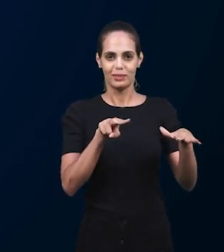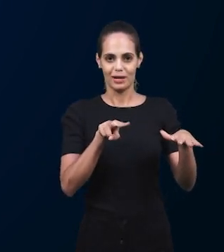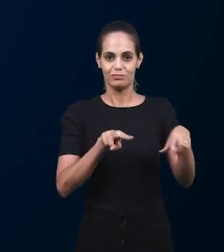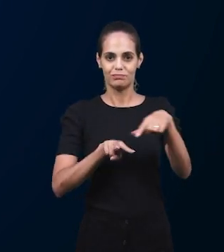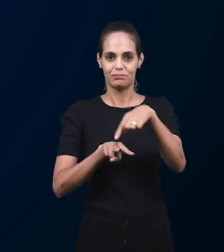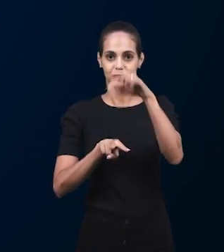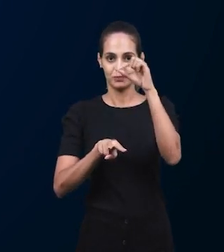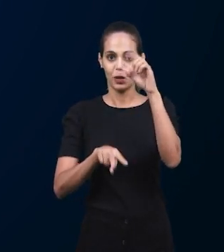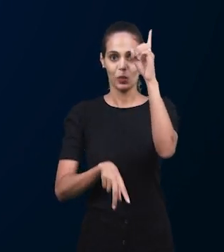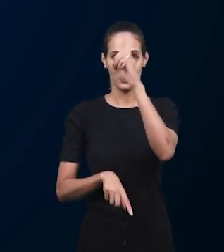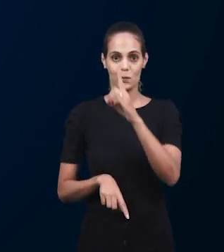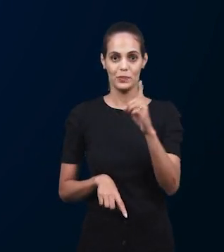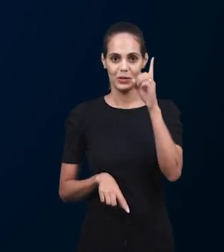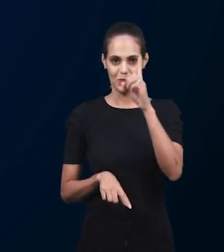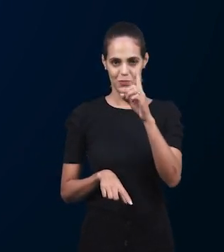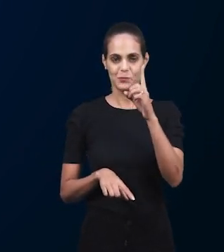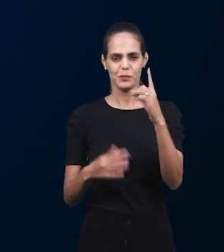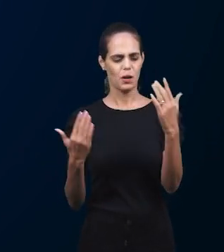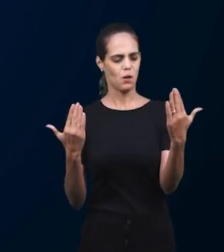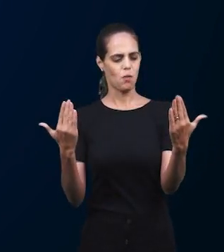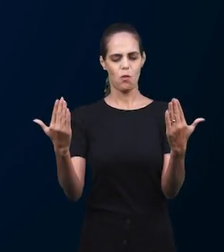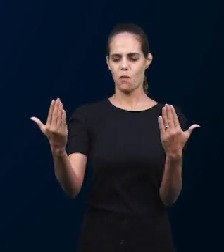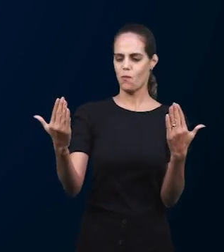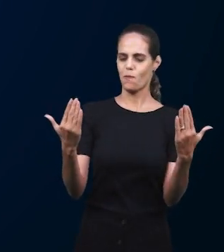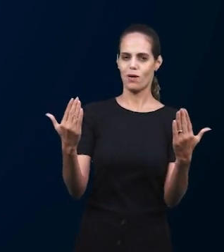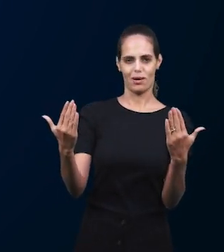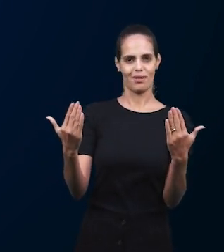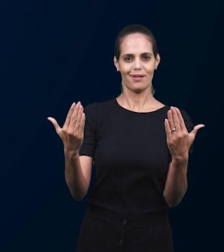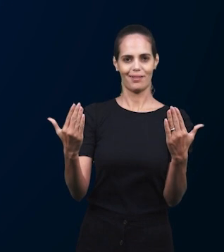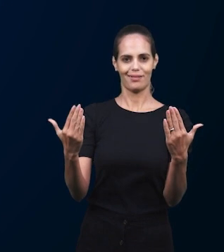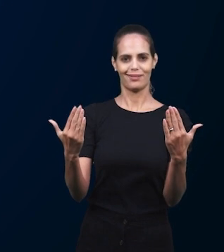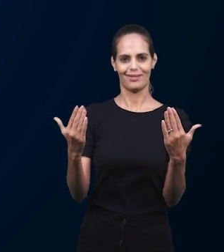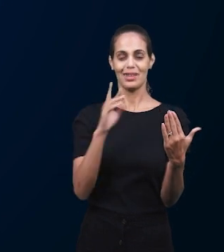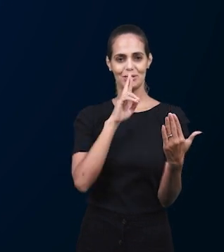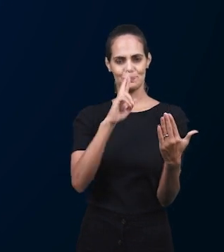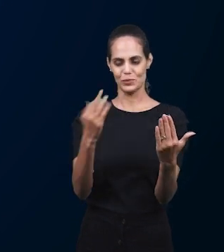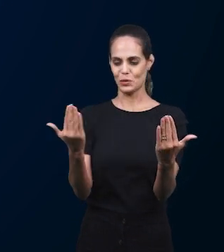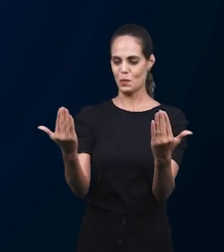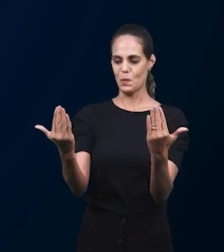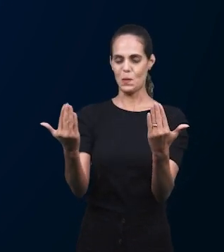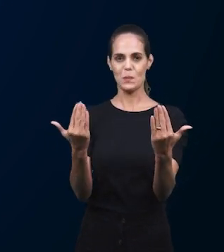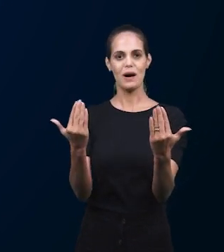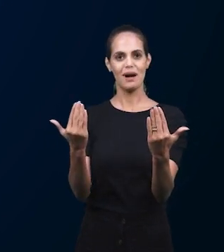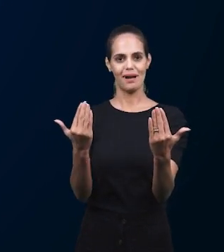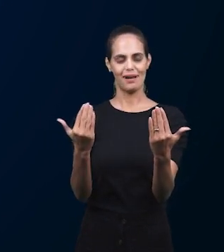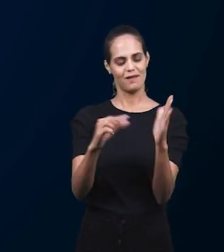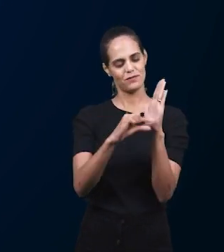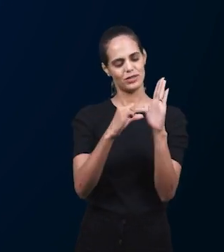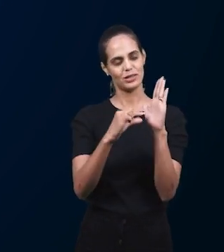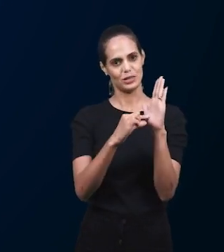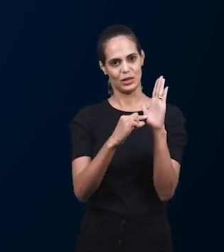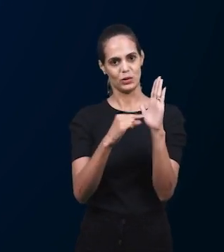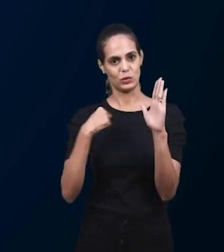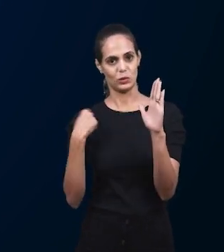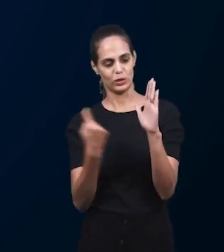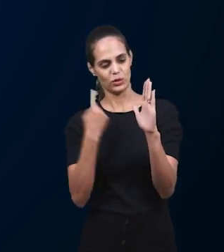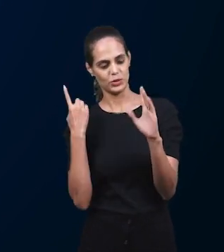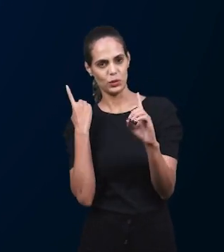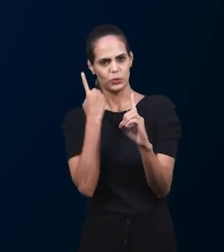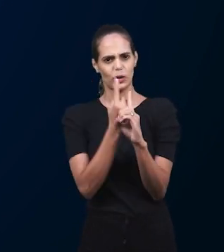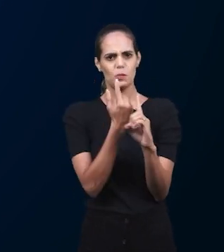ответы на вопросы, которые мы слышим и других церквей,